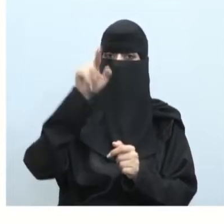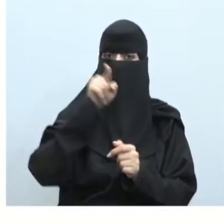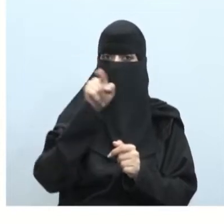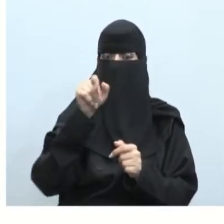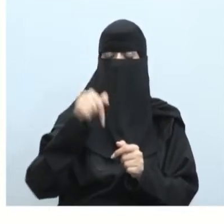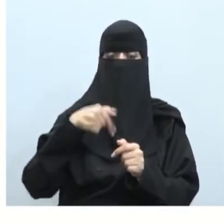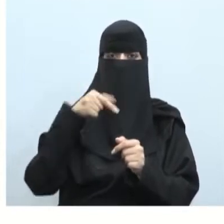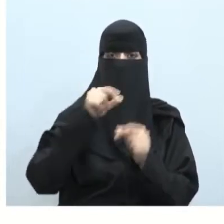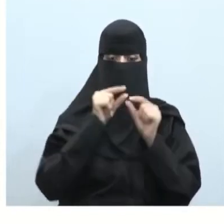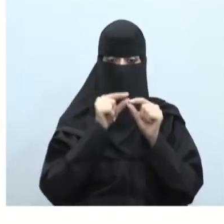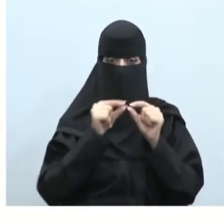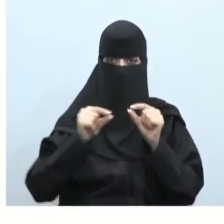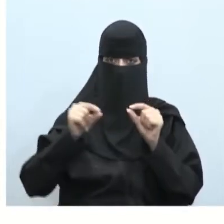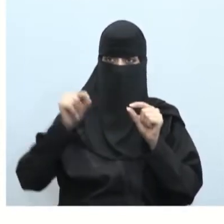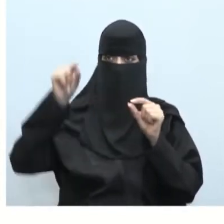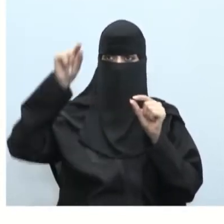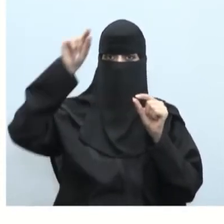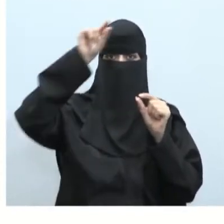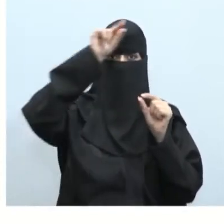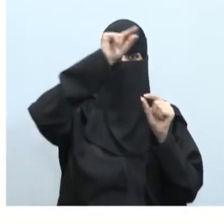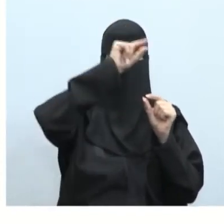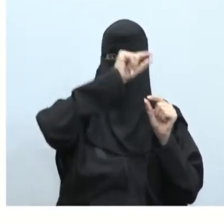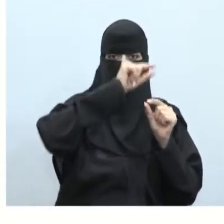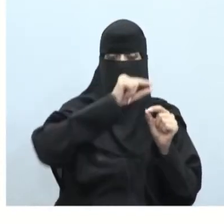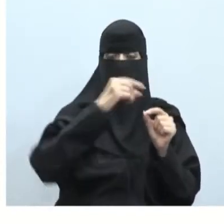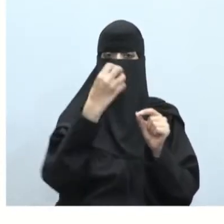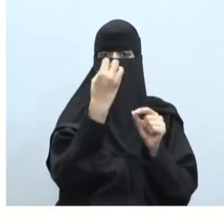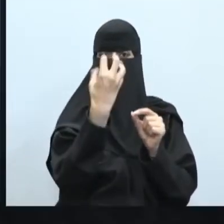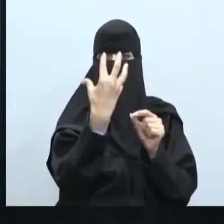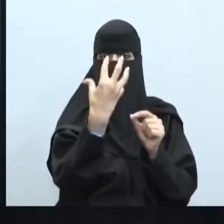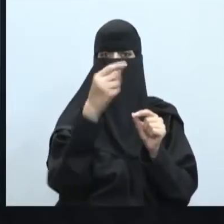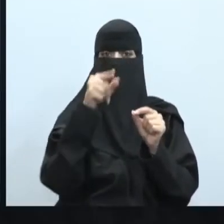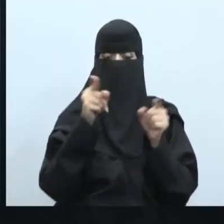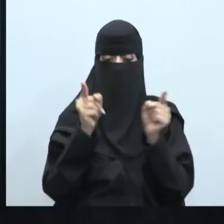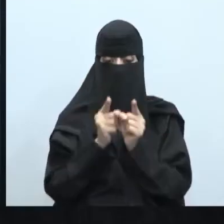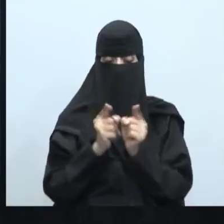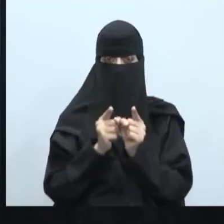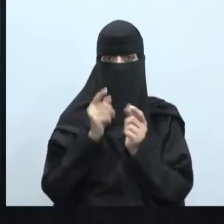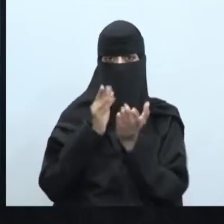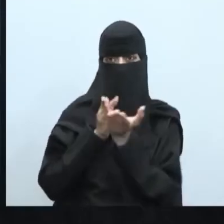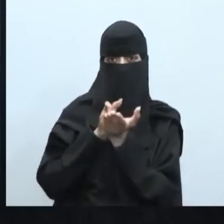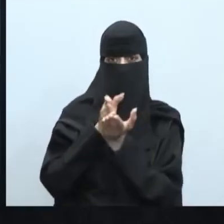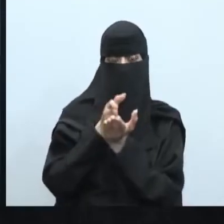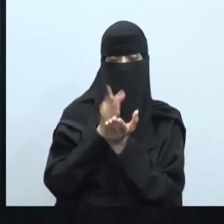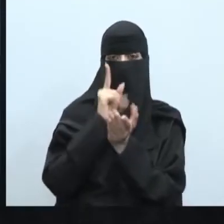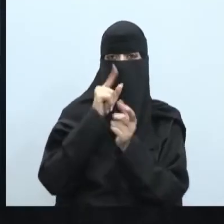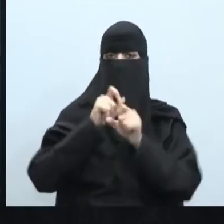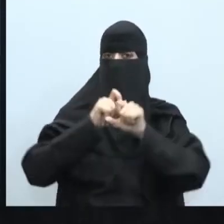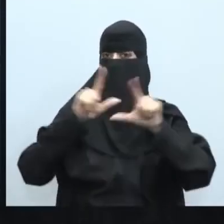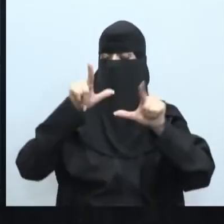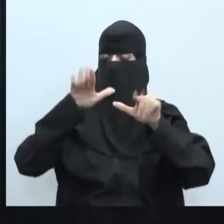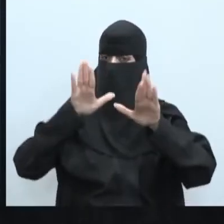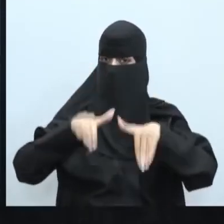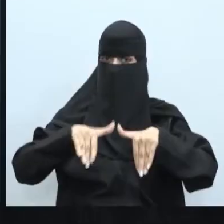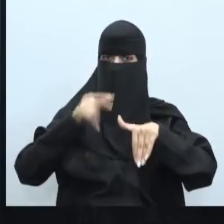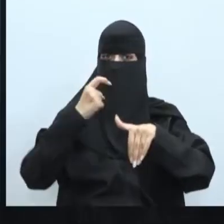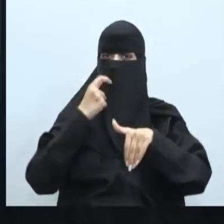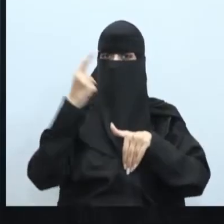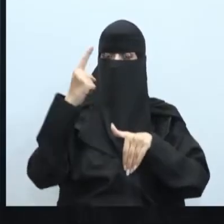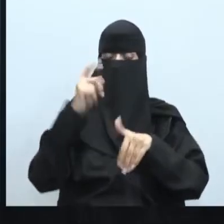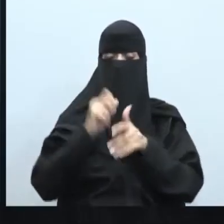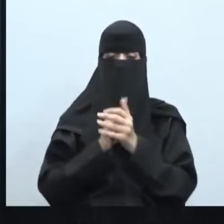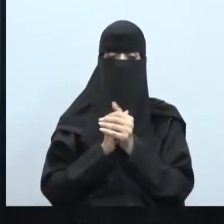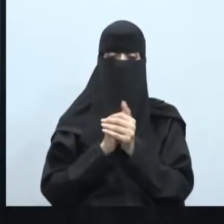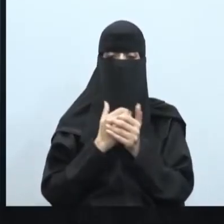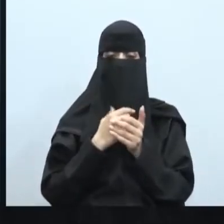هذه تمر في مدارها على الشمس بمدار محدد وطريق محدد خلال السنة كما